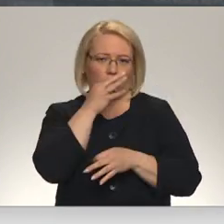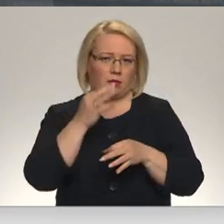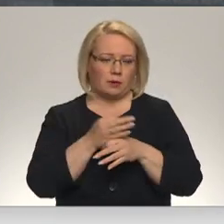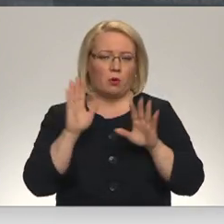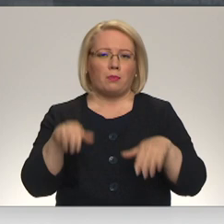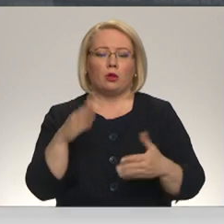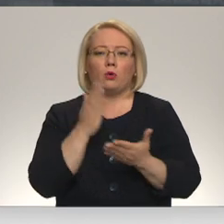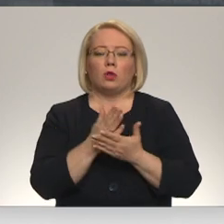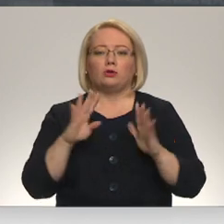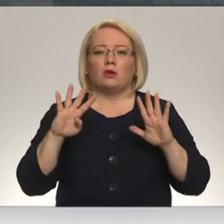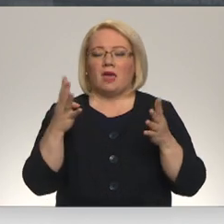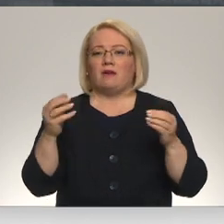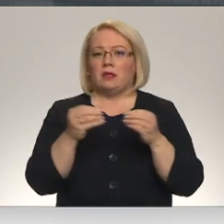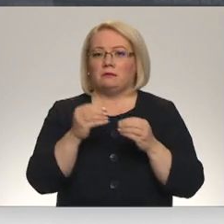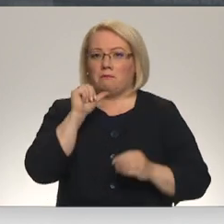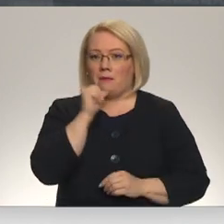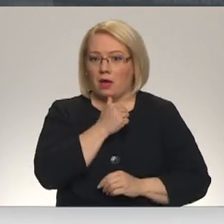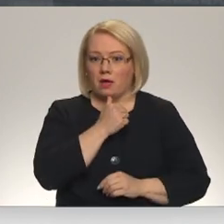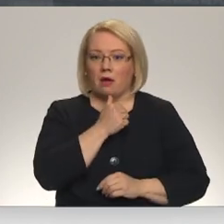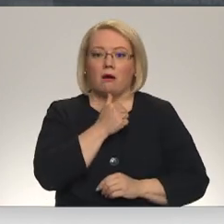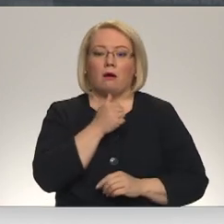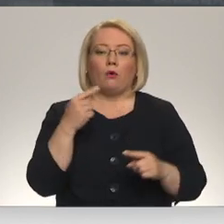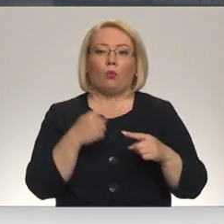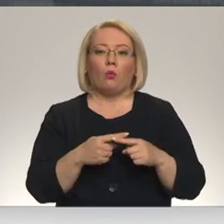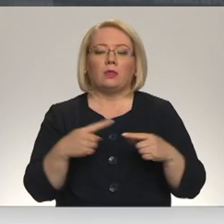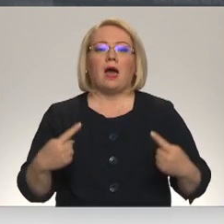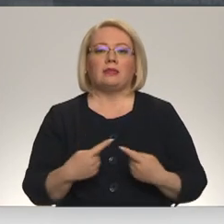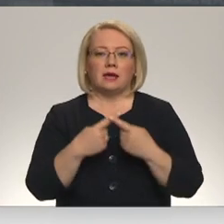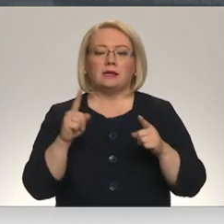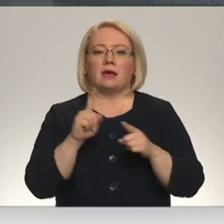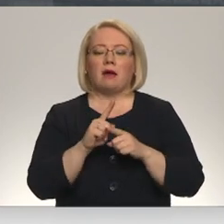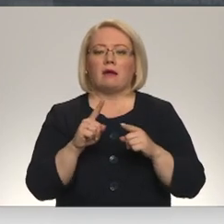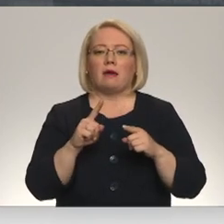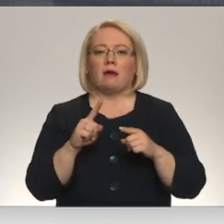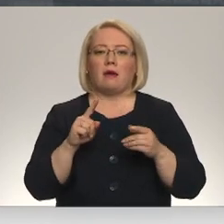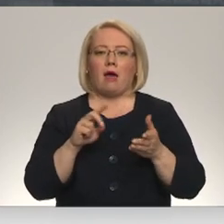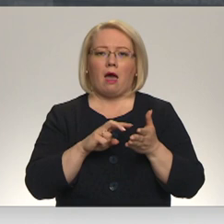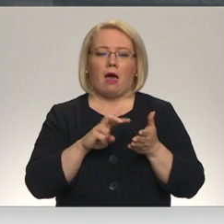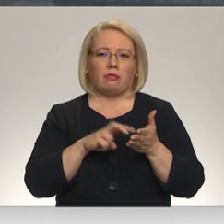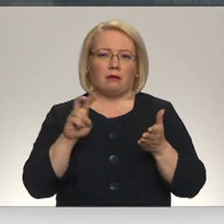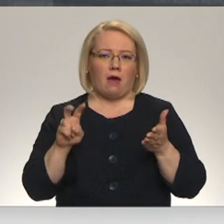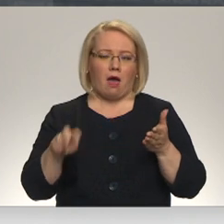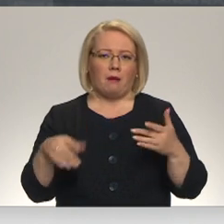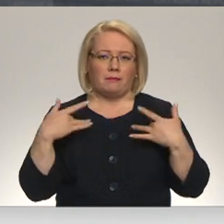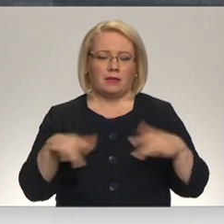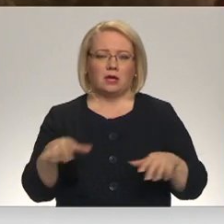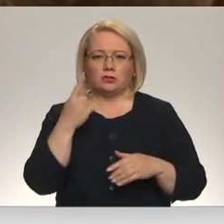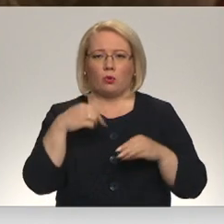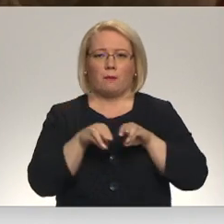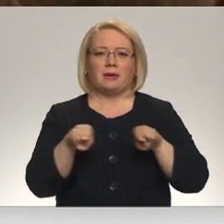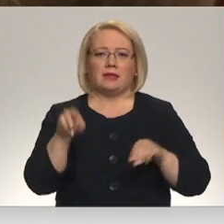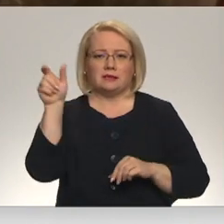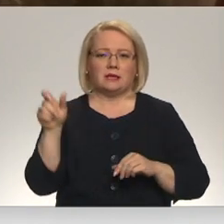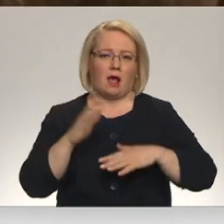notikušā 9. un 10. maijā un attiecīgi atkāpties no ministra amata.